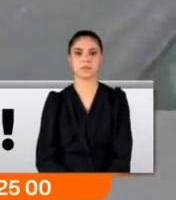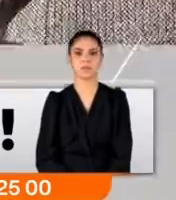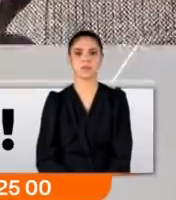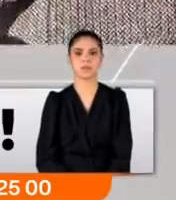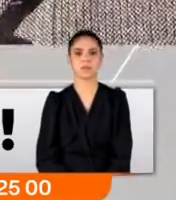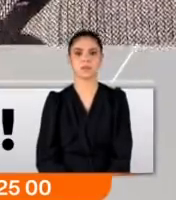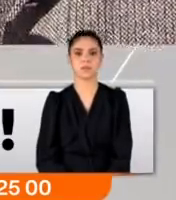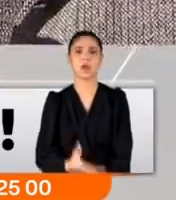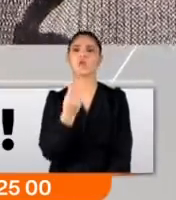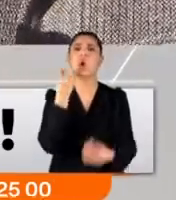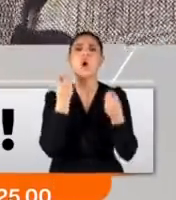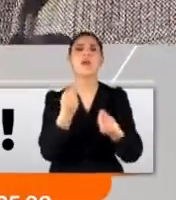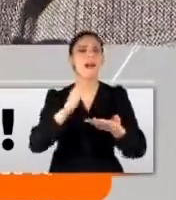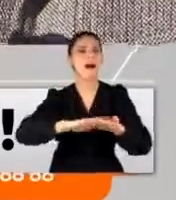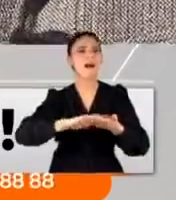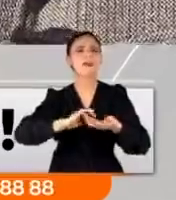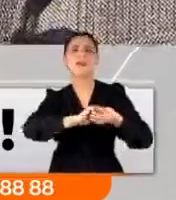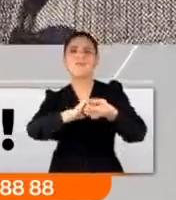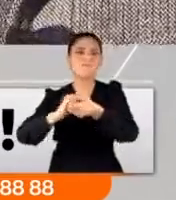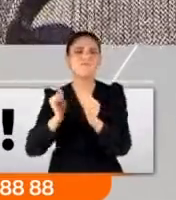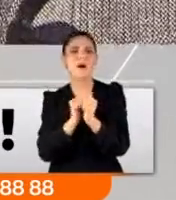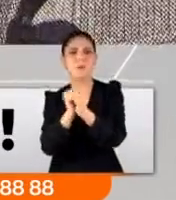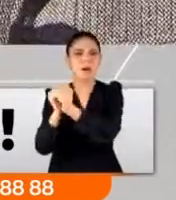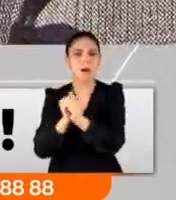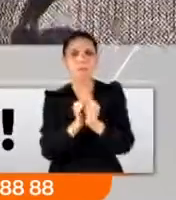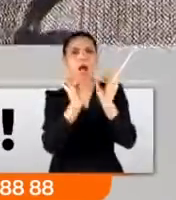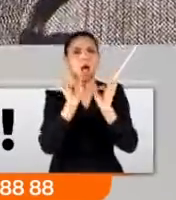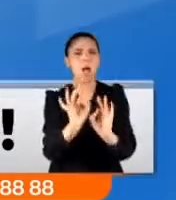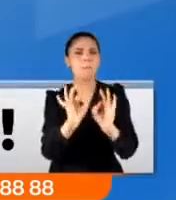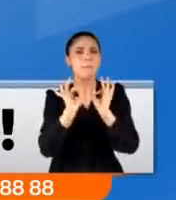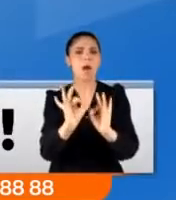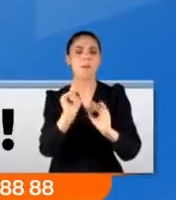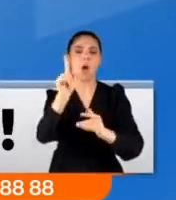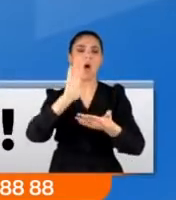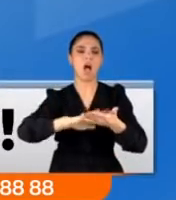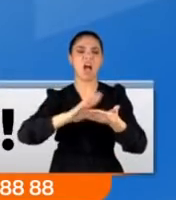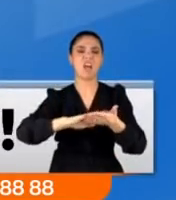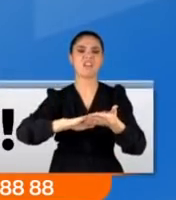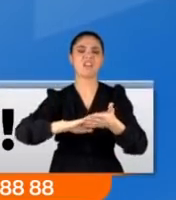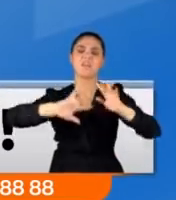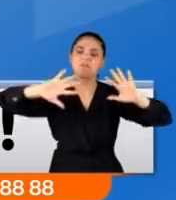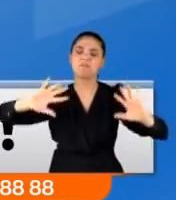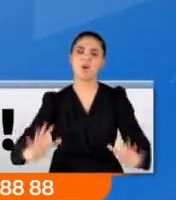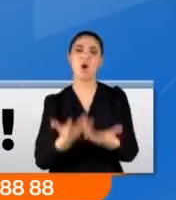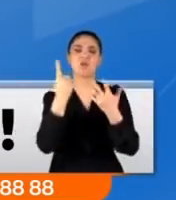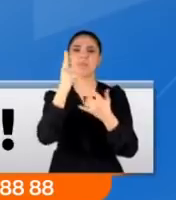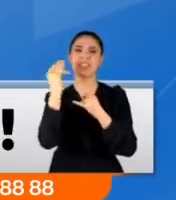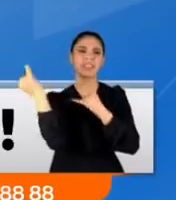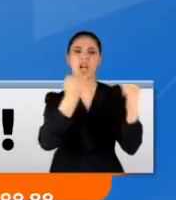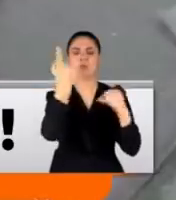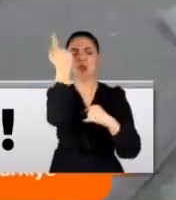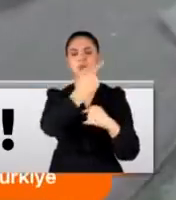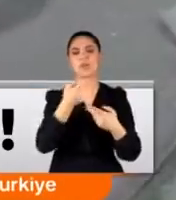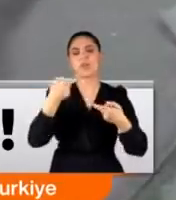Çok iyi arkadaşlardı. Hiç ayrılmıyorlardı. Hep beraber zaman geçiriyorlardı. O arkadaşlık küçücük bir tartışmaya yenik